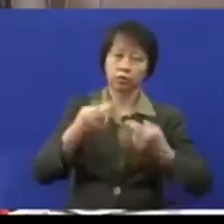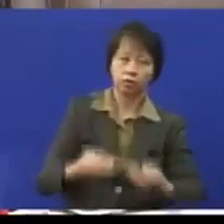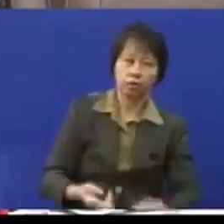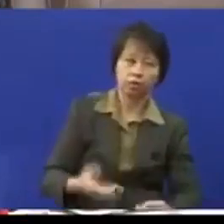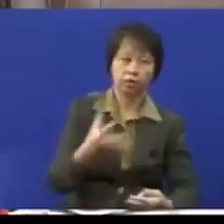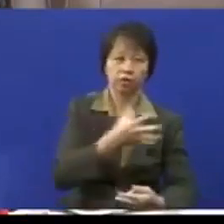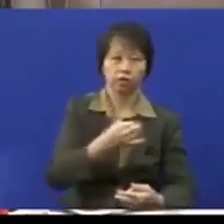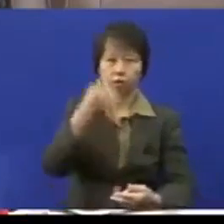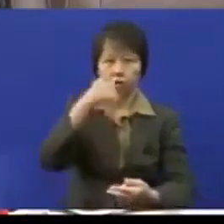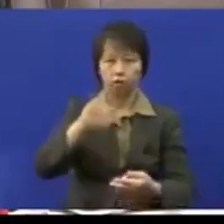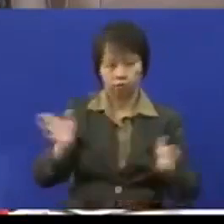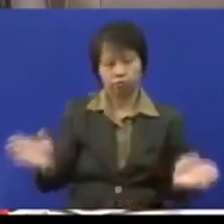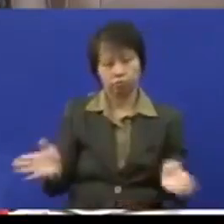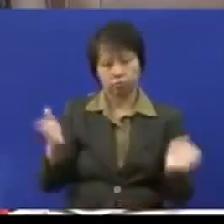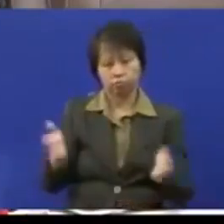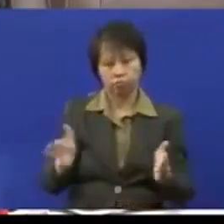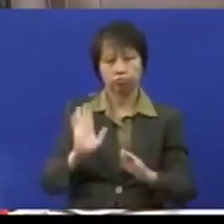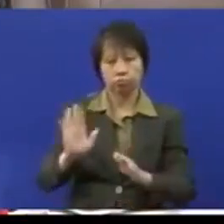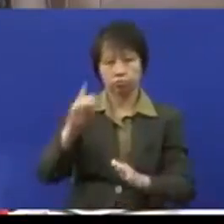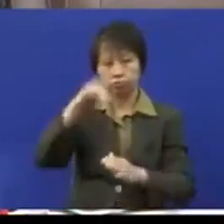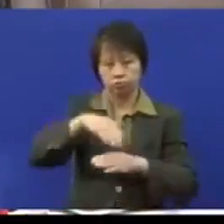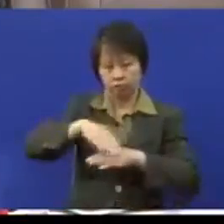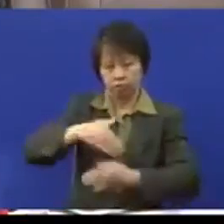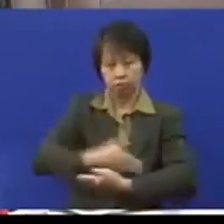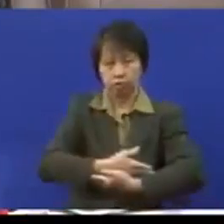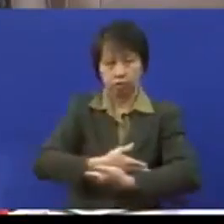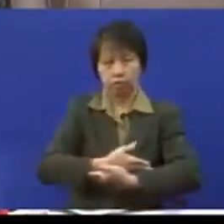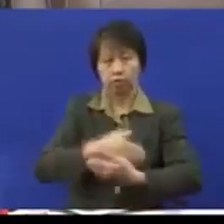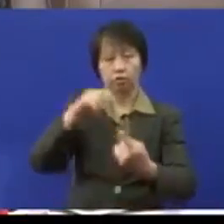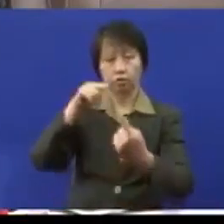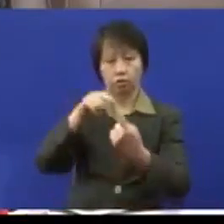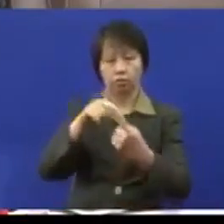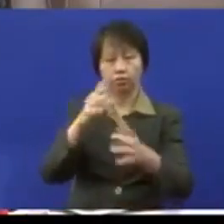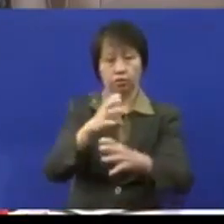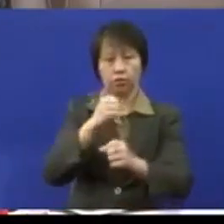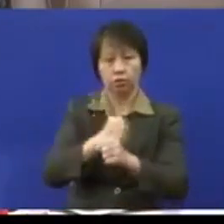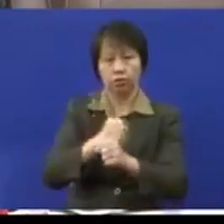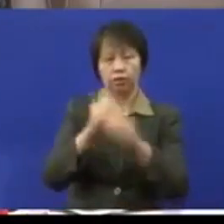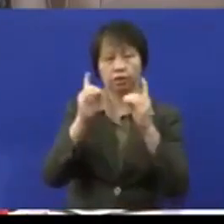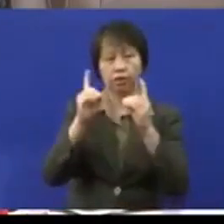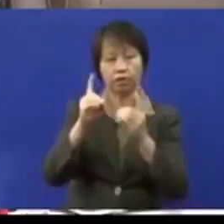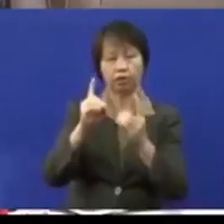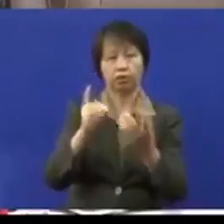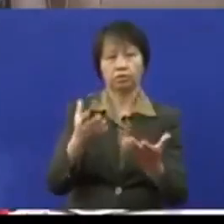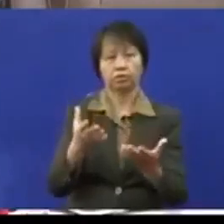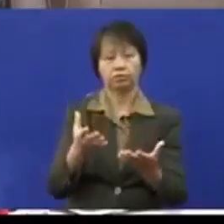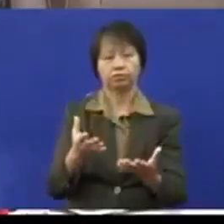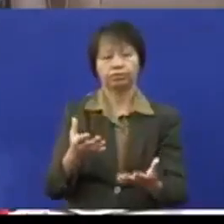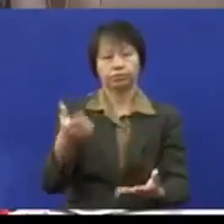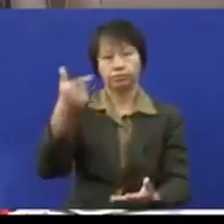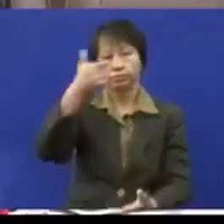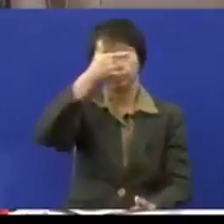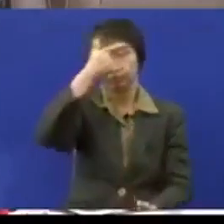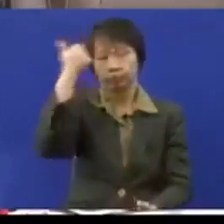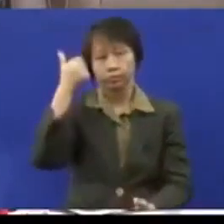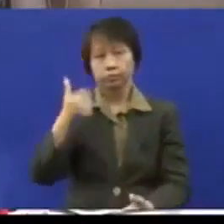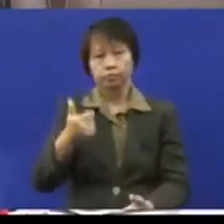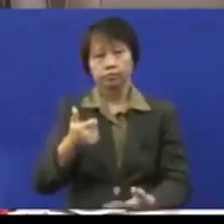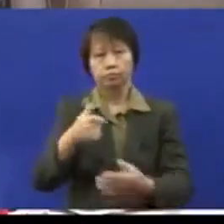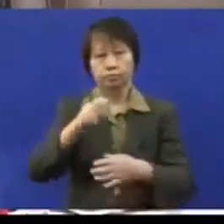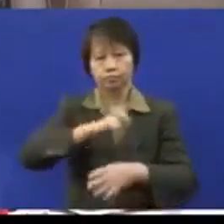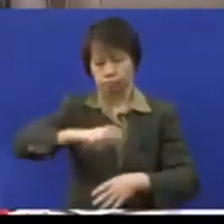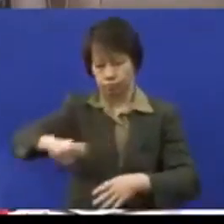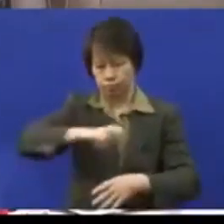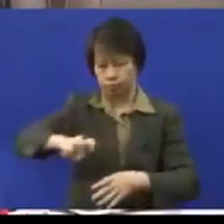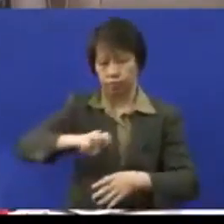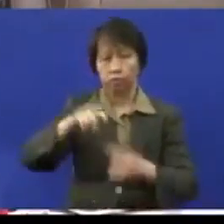dan meninsentivis mereka untuk menghantar anak-anak untuk mendapatkan pendidikan. Memandangkan pengangkutan